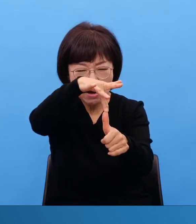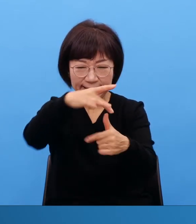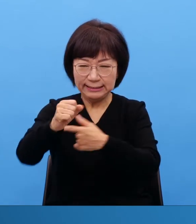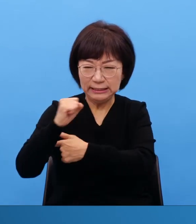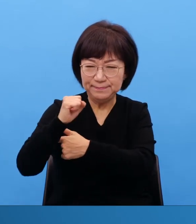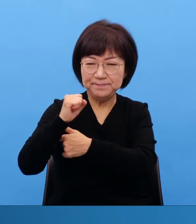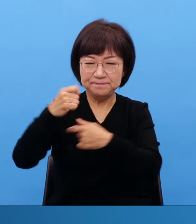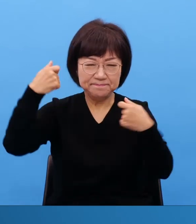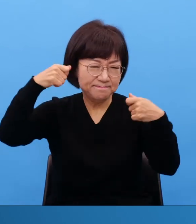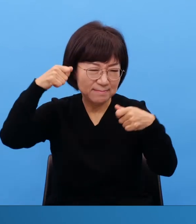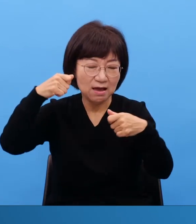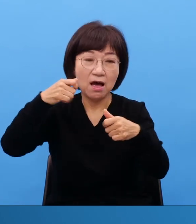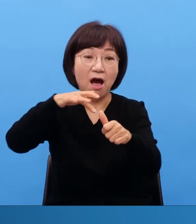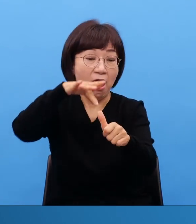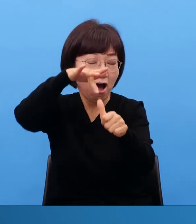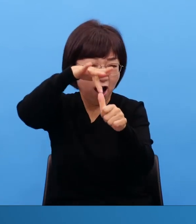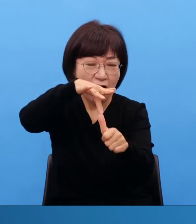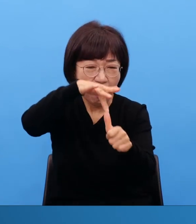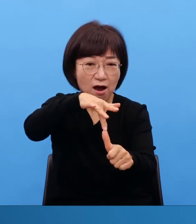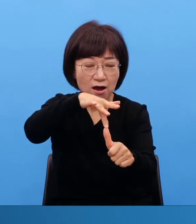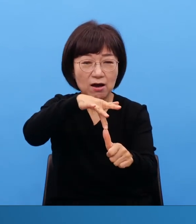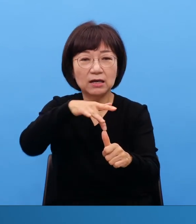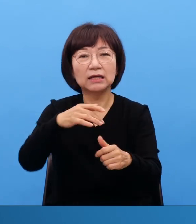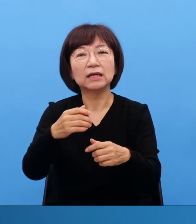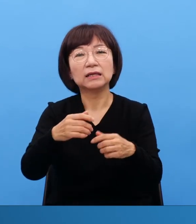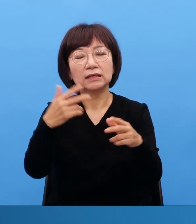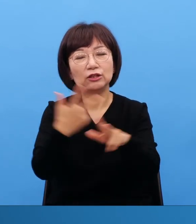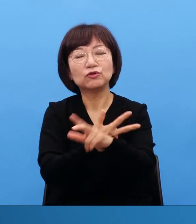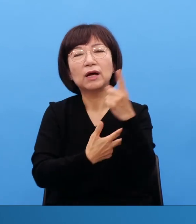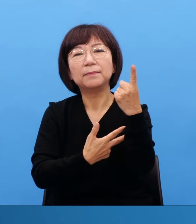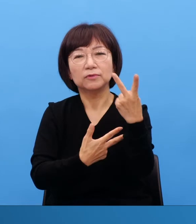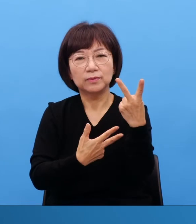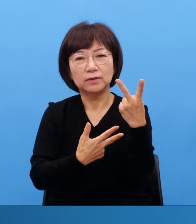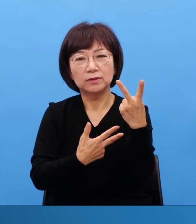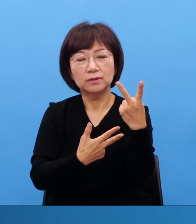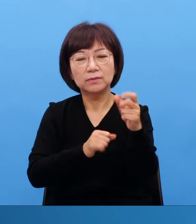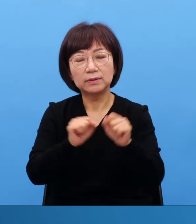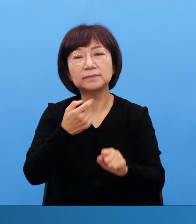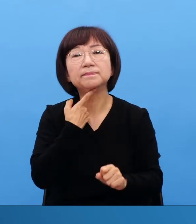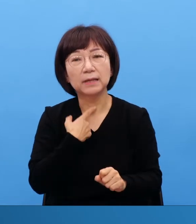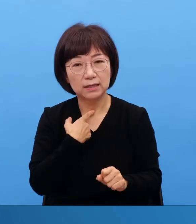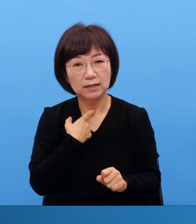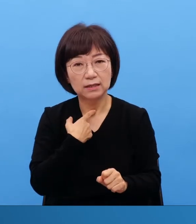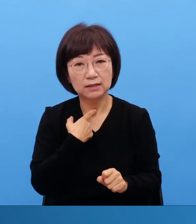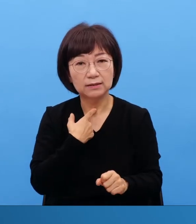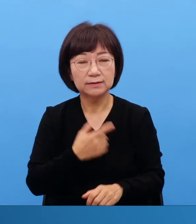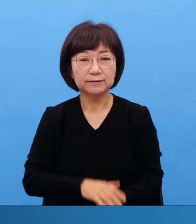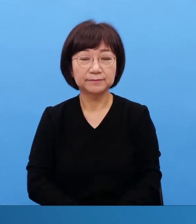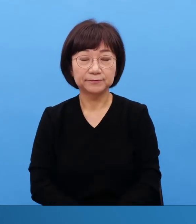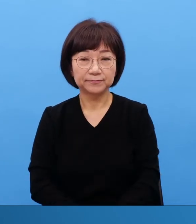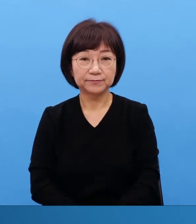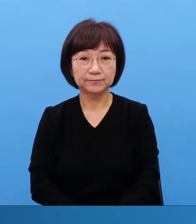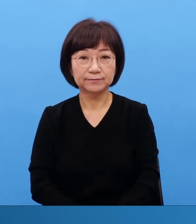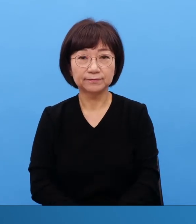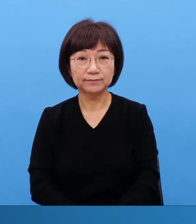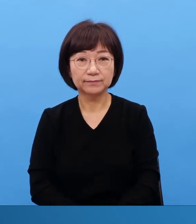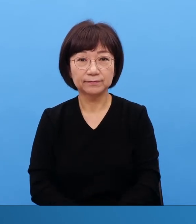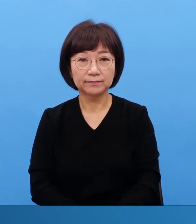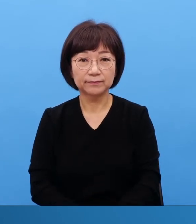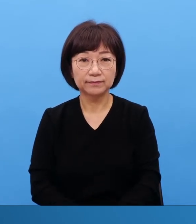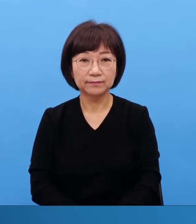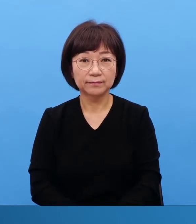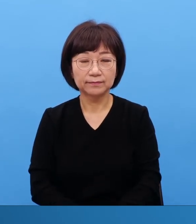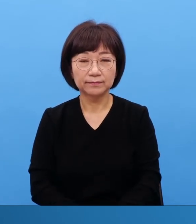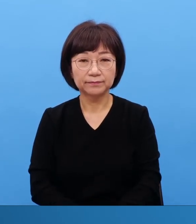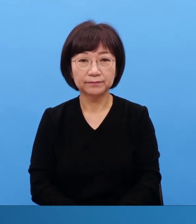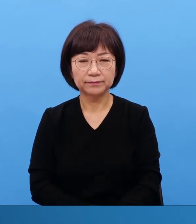마이클 잭슨의 촬영을 한 번이나 한 한 번씩 나는 그 사람이 이상하게 뭐 사람이 막 춤도 잘하고 노래하고 이래야